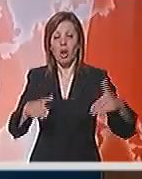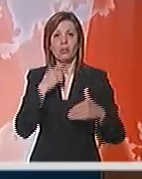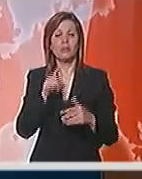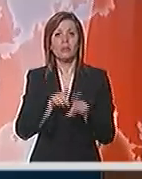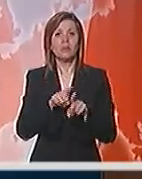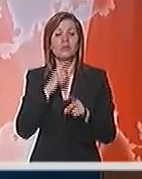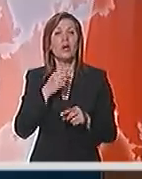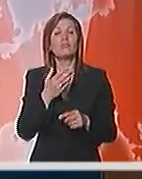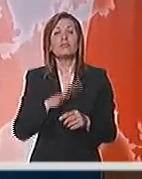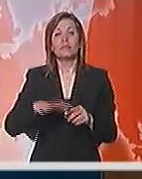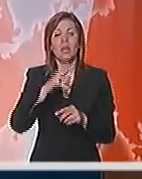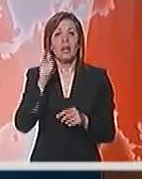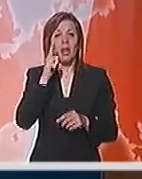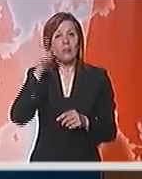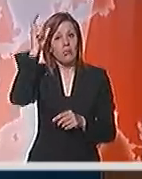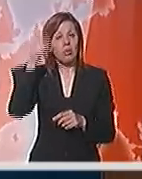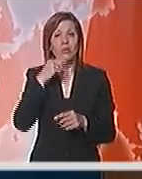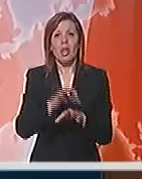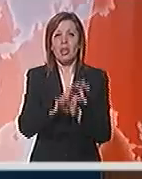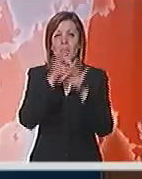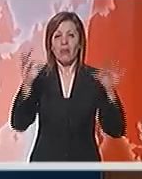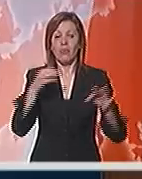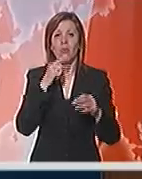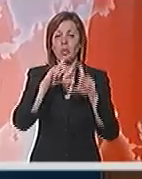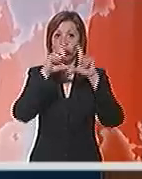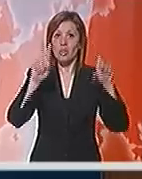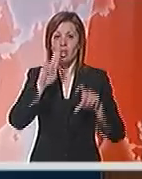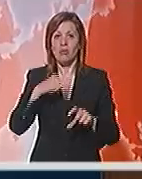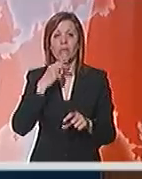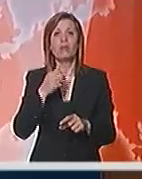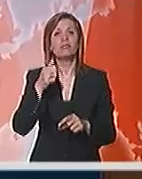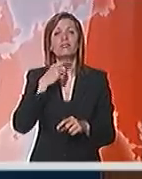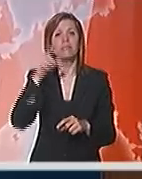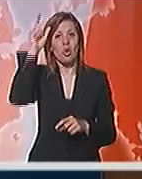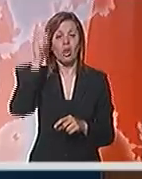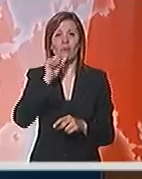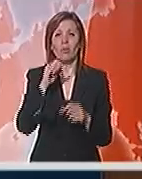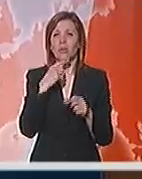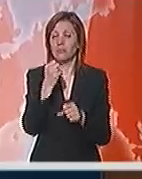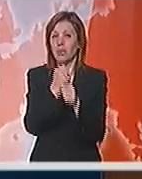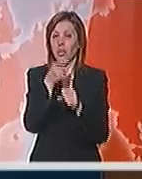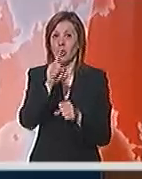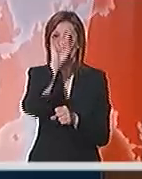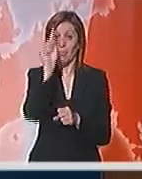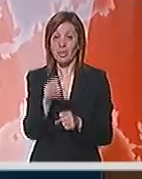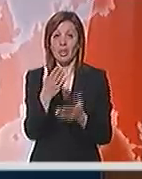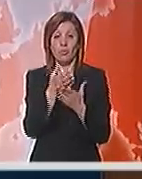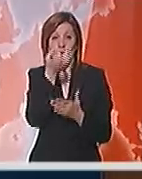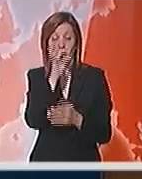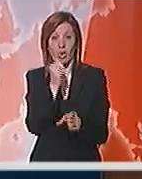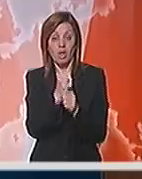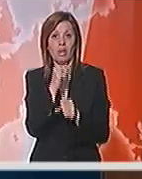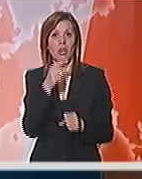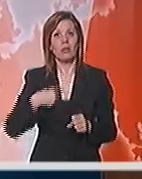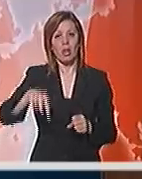Beograd i formirao i javno preduzeće Beograd Vode sa željom da aktivnije uređuje ovo pitanje. A moram da kažem i